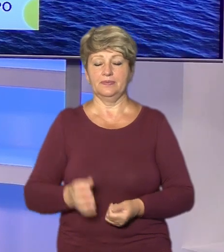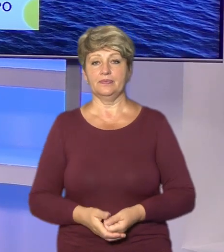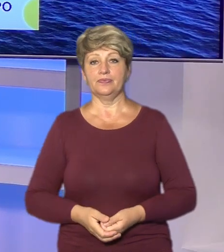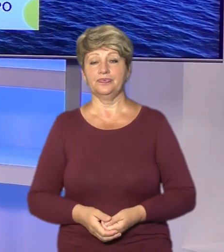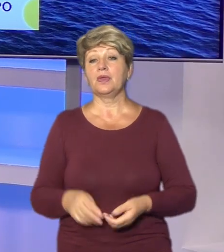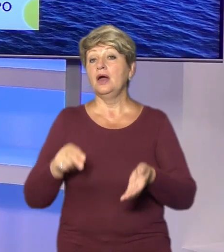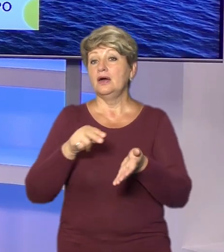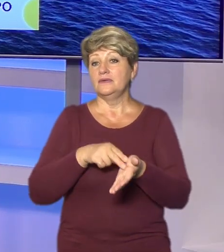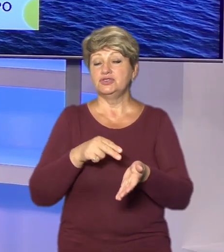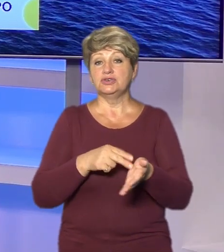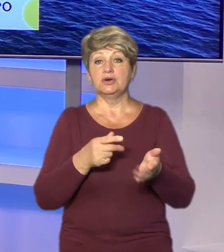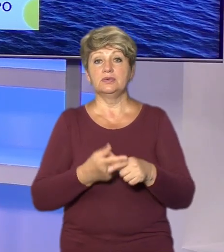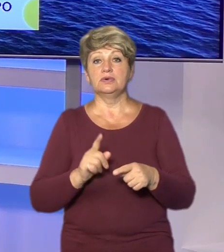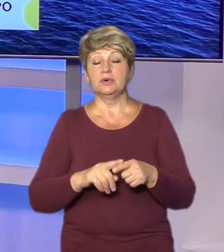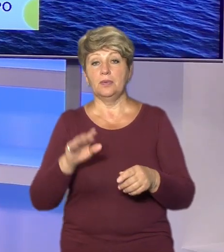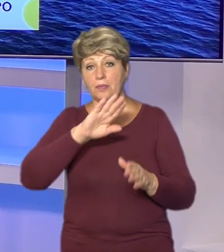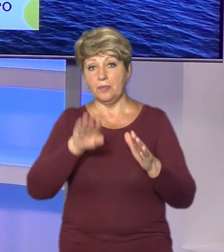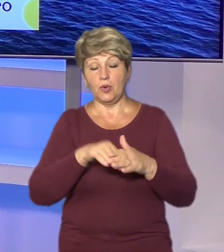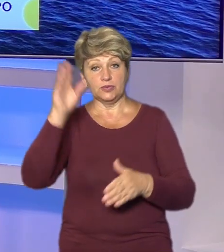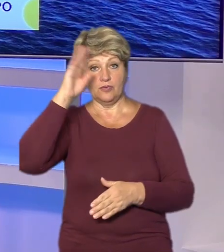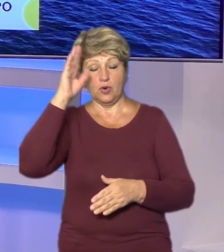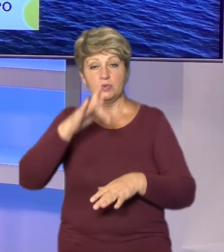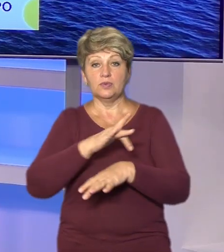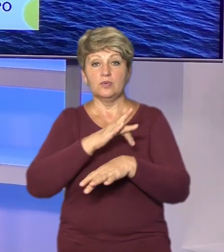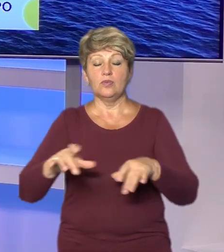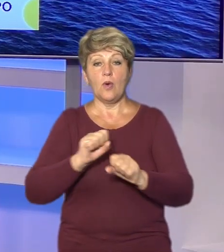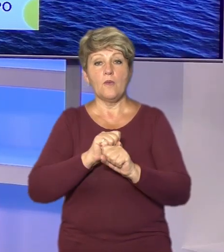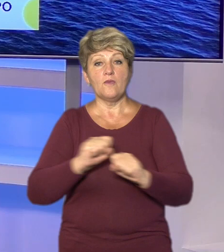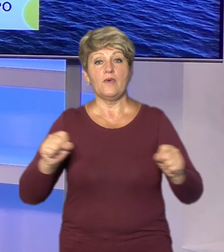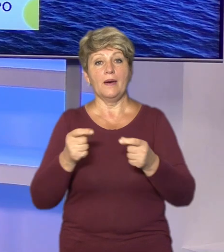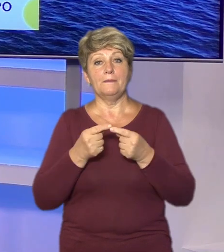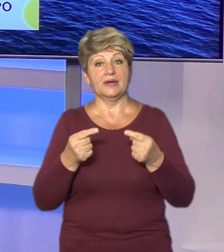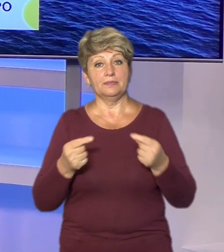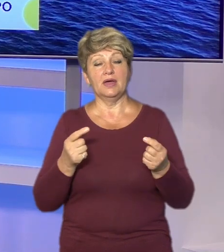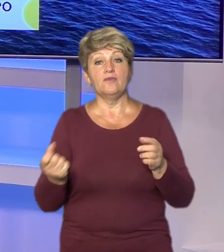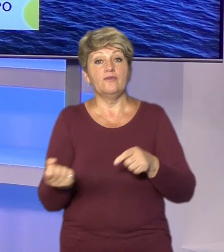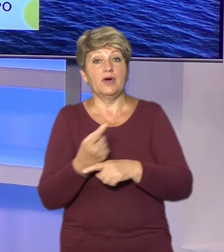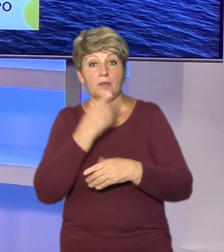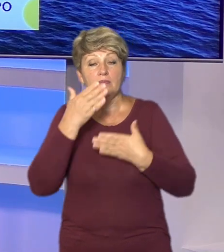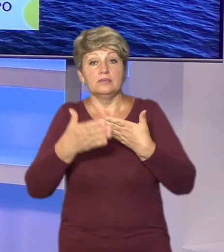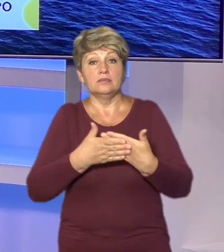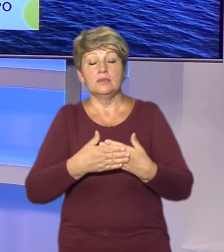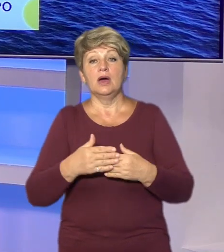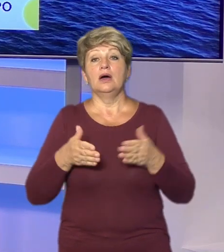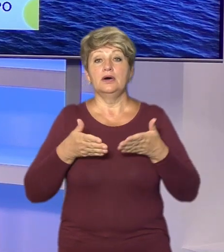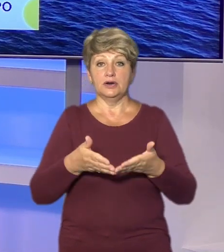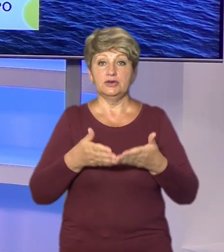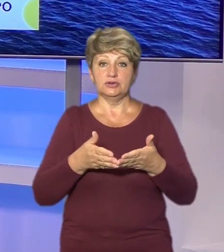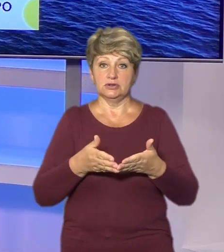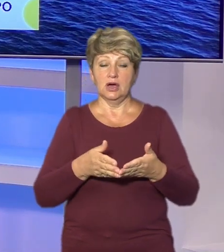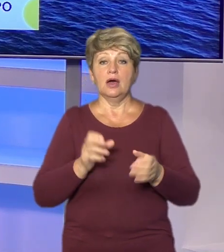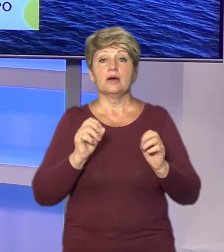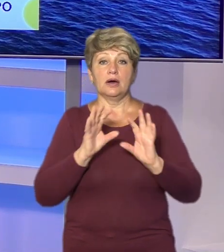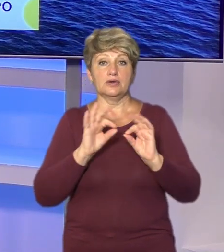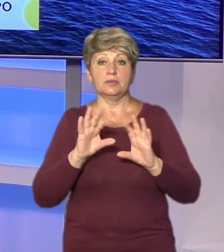У Черкасах під водою сьогодні ліквідували вибухонебезпечний предмет. Виявили його поблизу річпорту. Як розповів